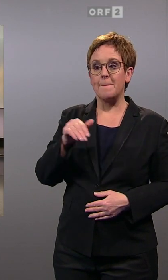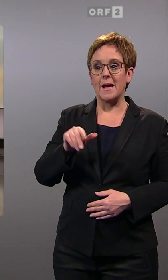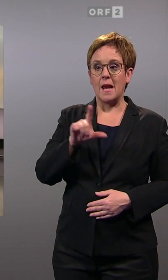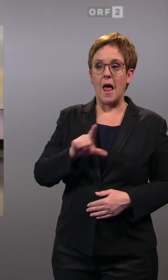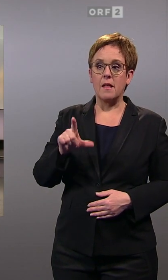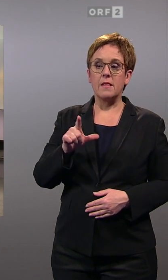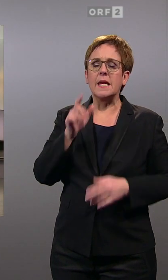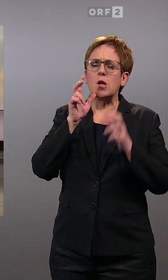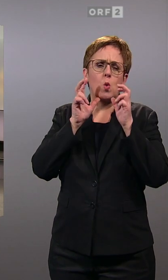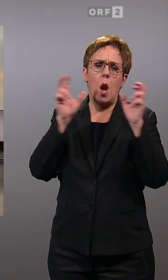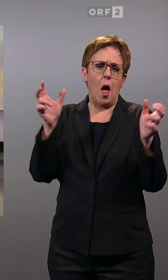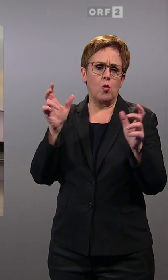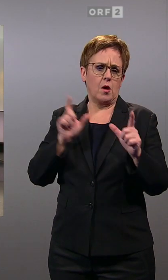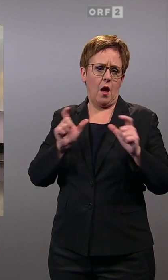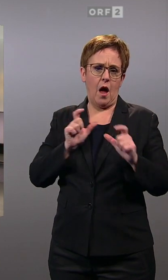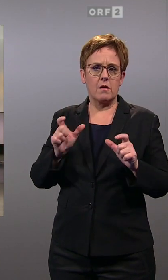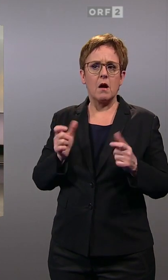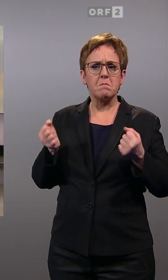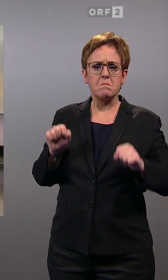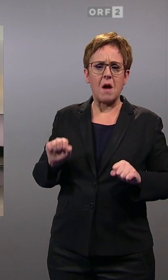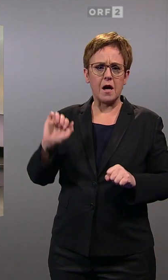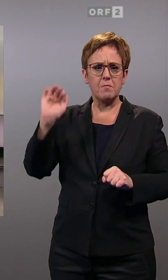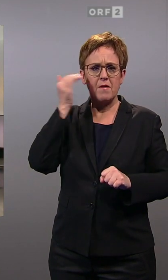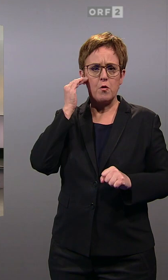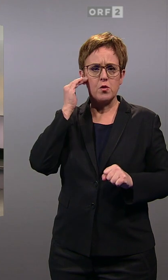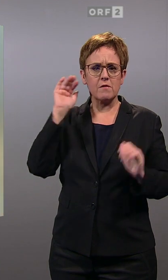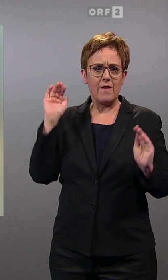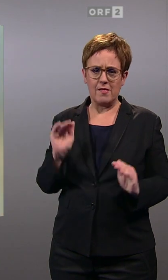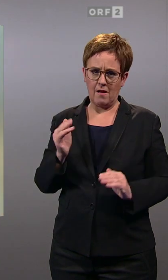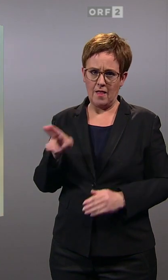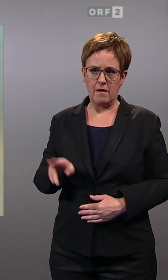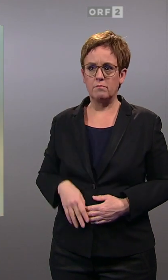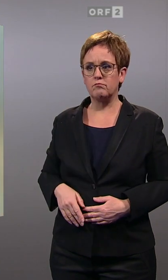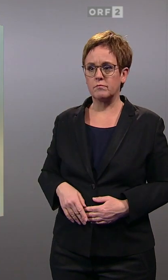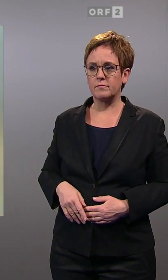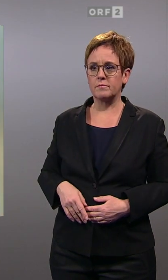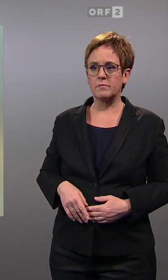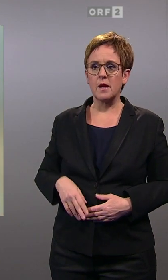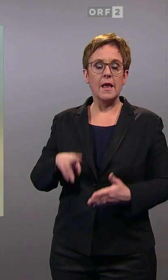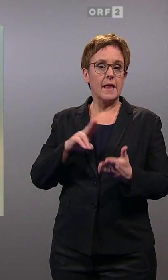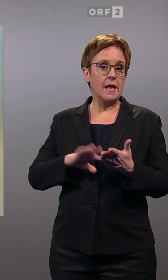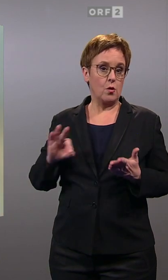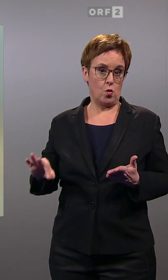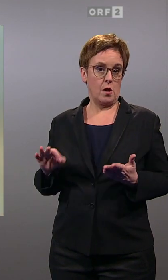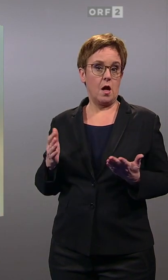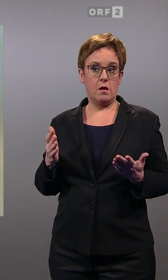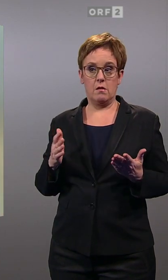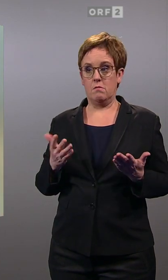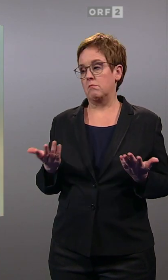weniger laut auf. Das Machtbewusstsein schrumpft deswegen nicht. Ja, Niederösterreich ist eine der